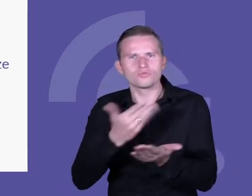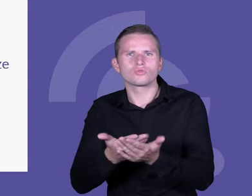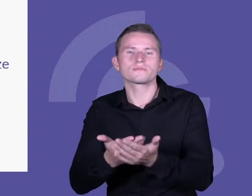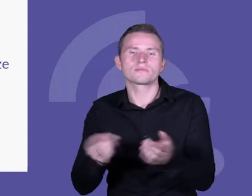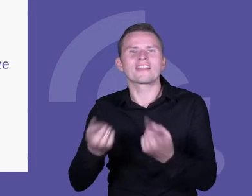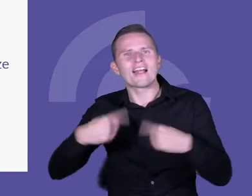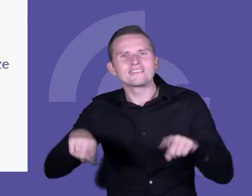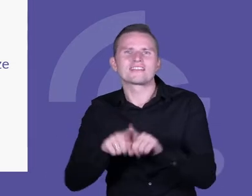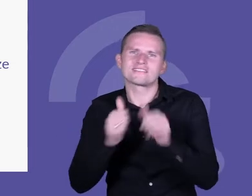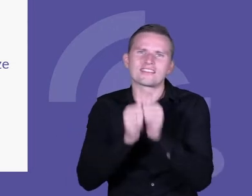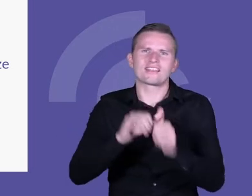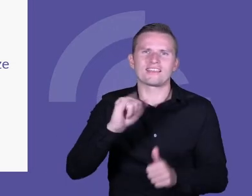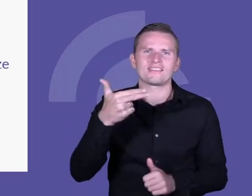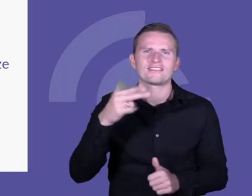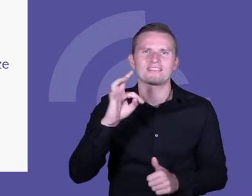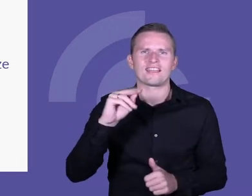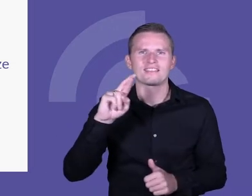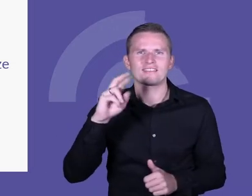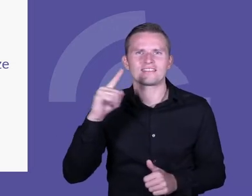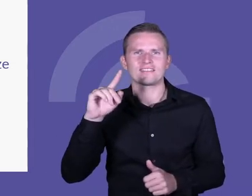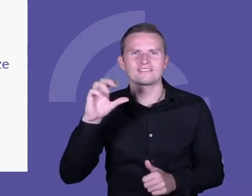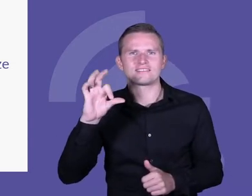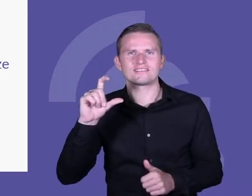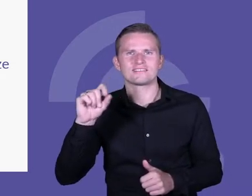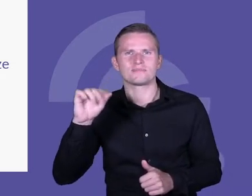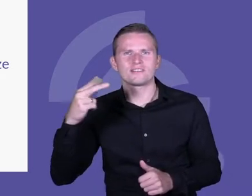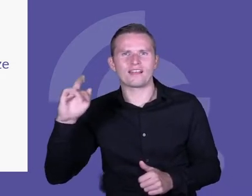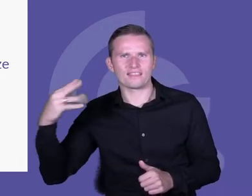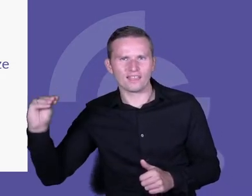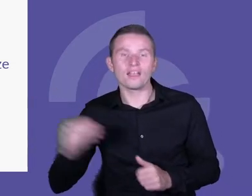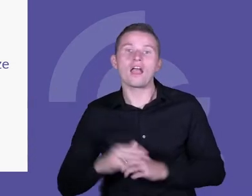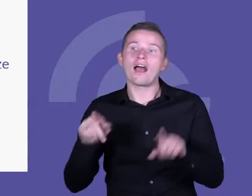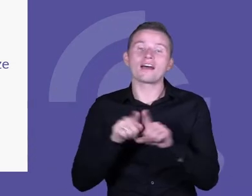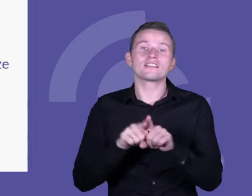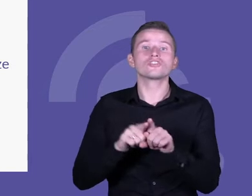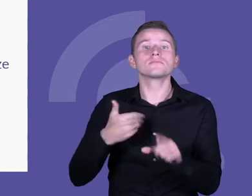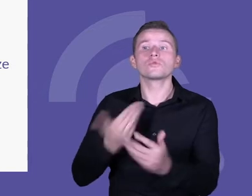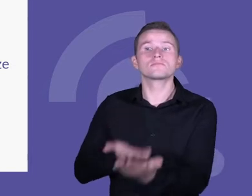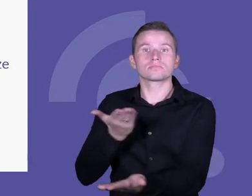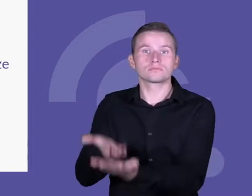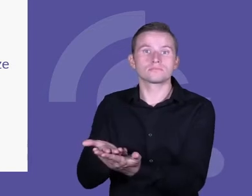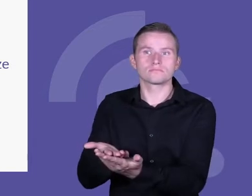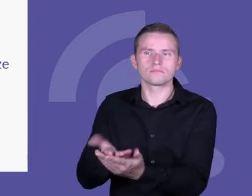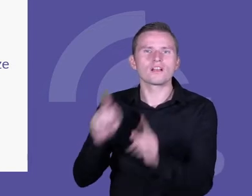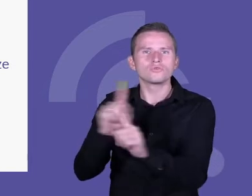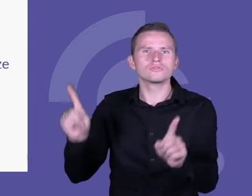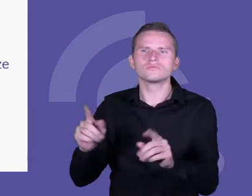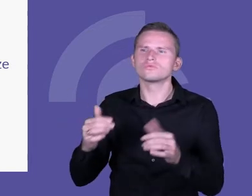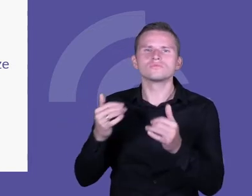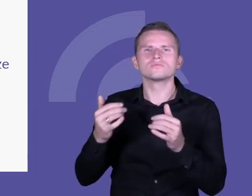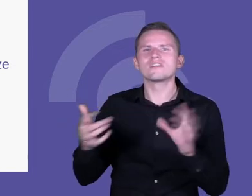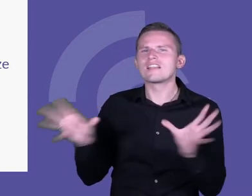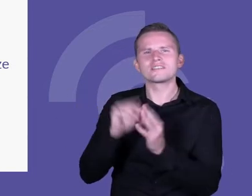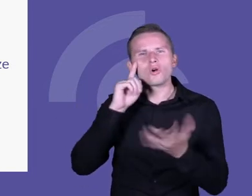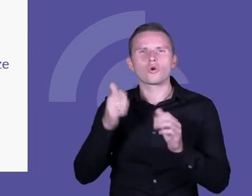interdyscyplinarnych w szkole, ale też zaproponowaliśmy nauczycielom dużą liczbę, około 60 zadań interdyscyplinarnych,